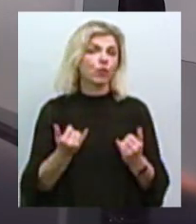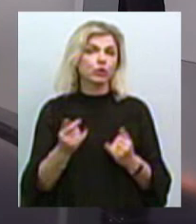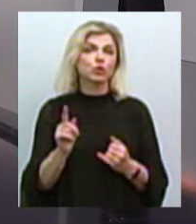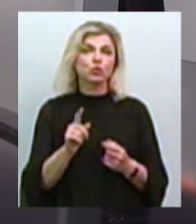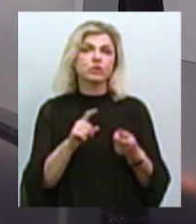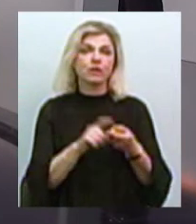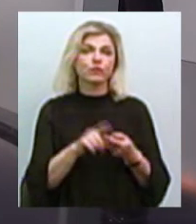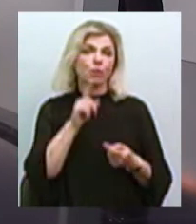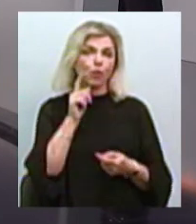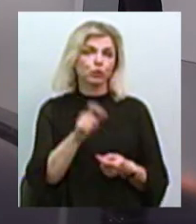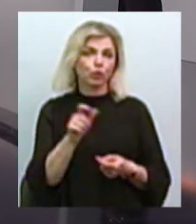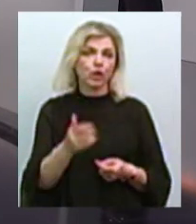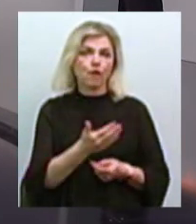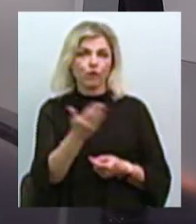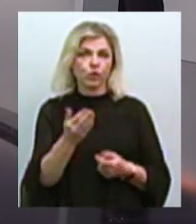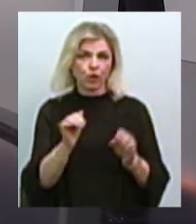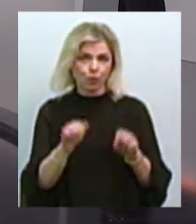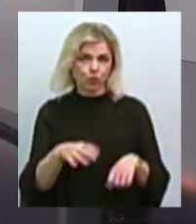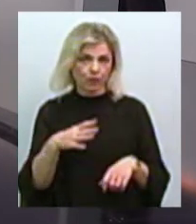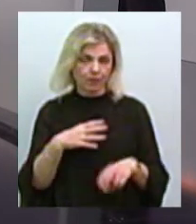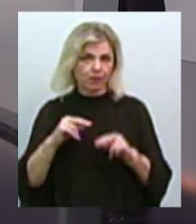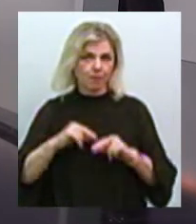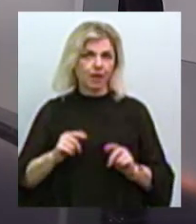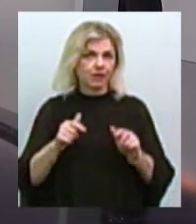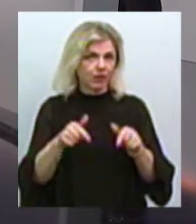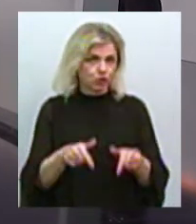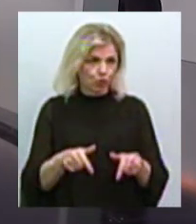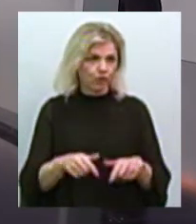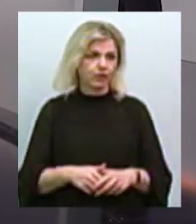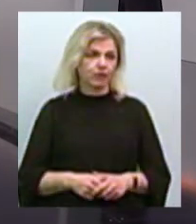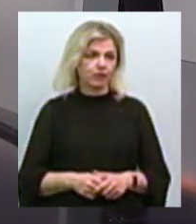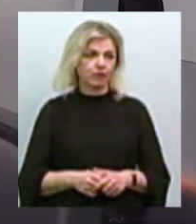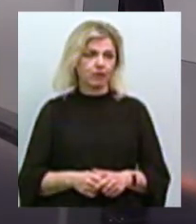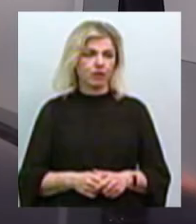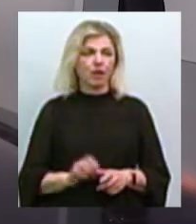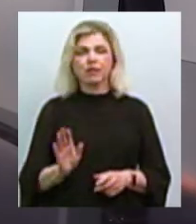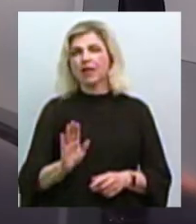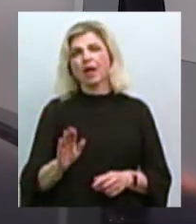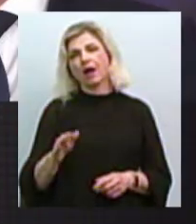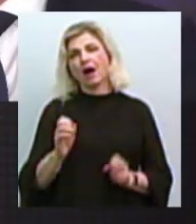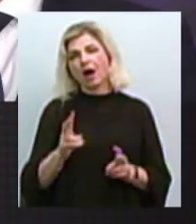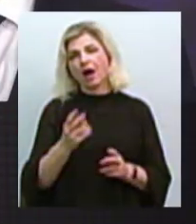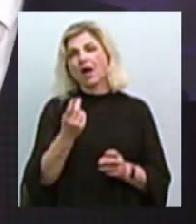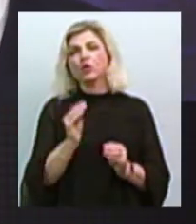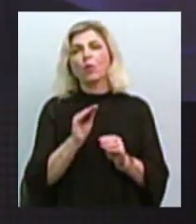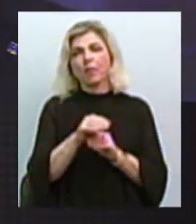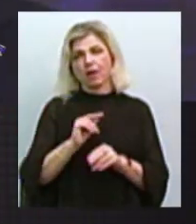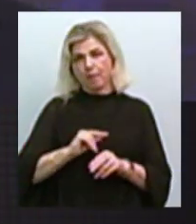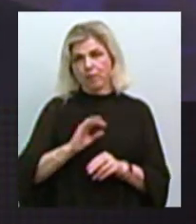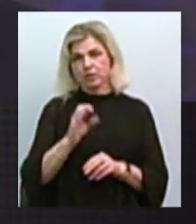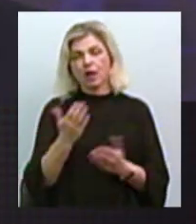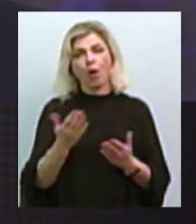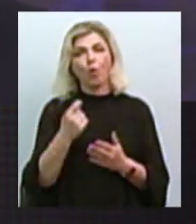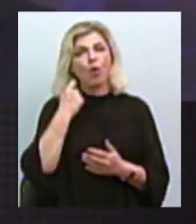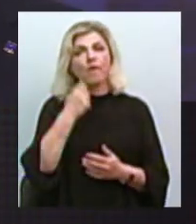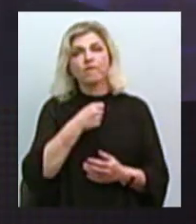молодих людей, вони можуть бути працевлаштовані. Що це підроботка? Про який вік йдеться? Йдеться, ну, з якого віку можна